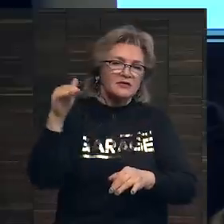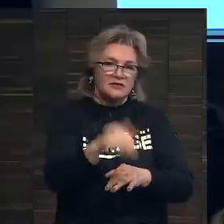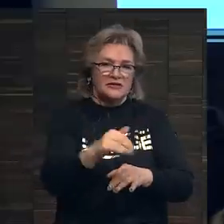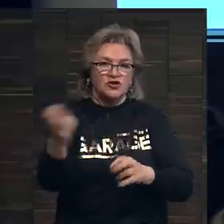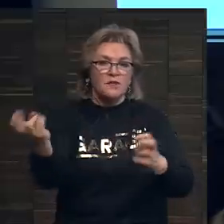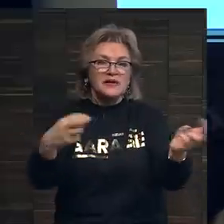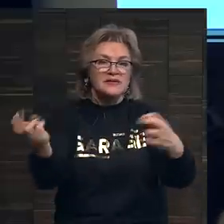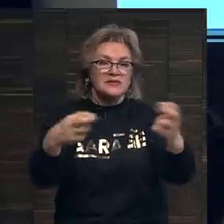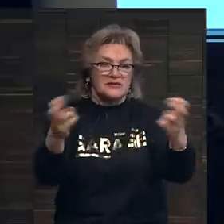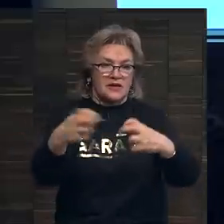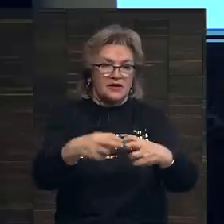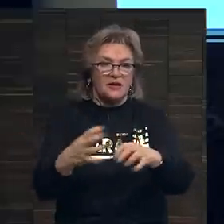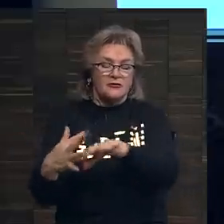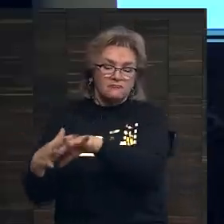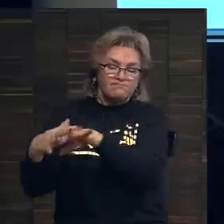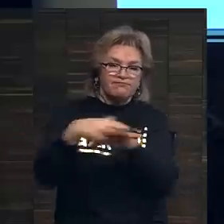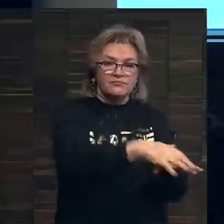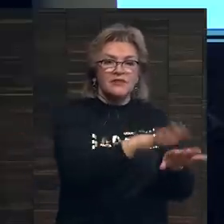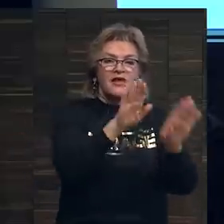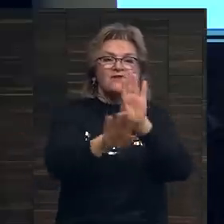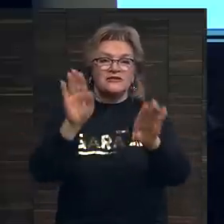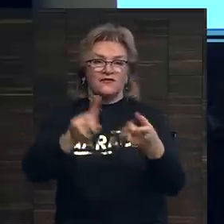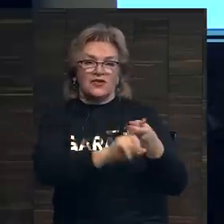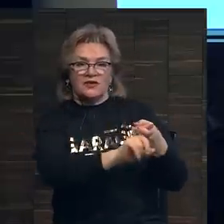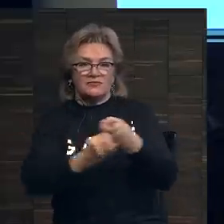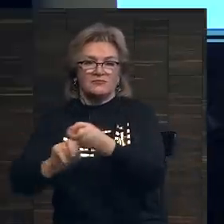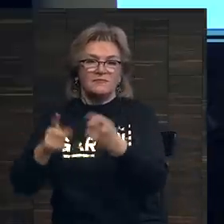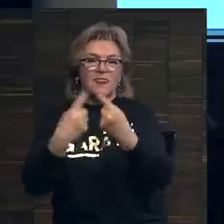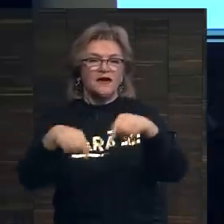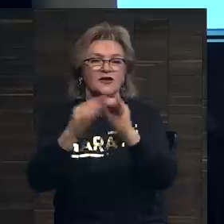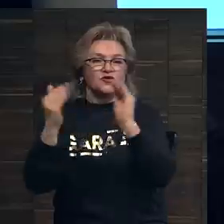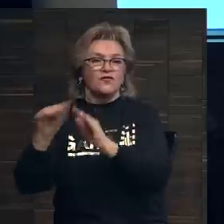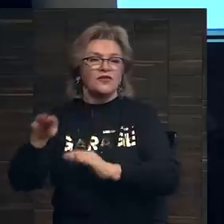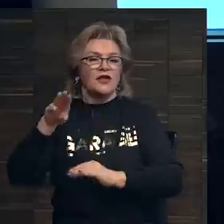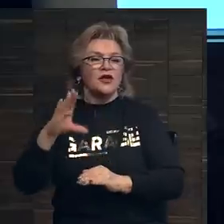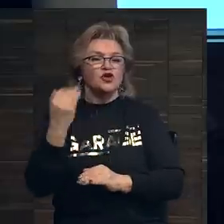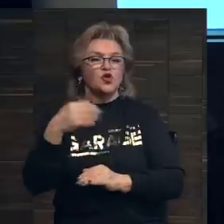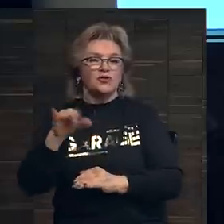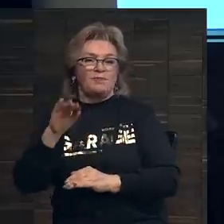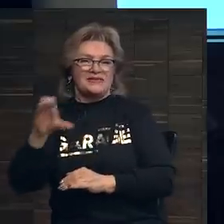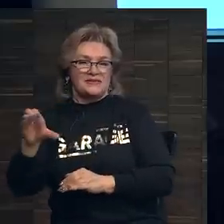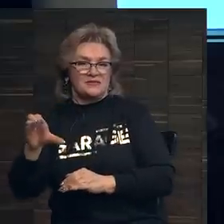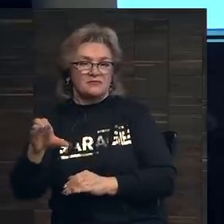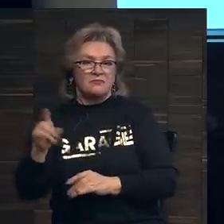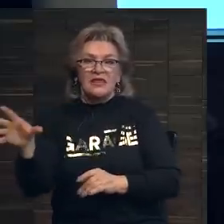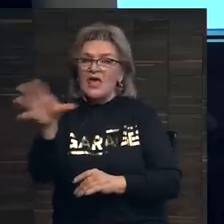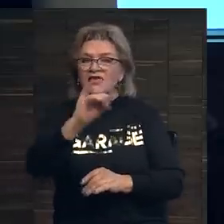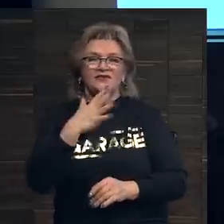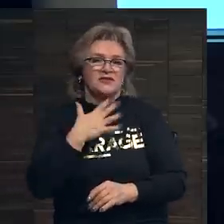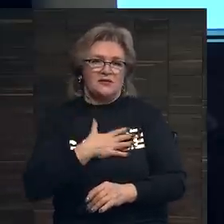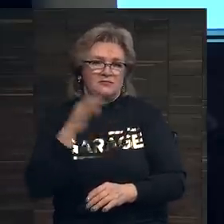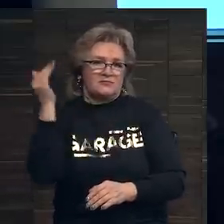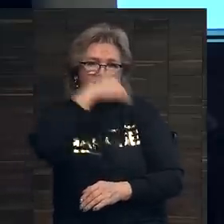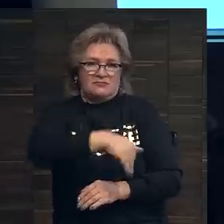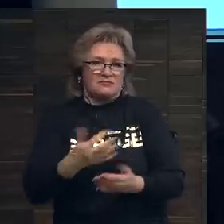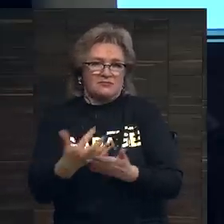посетителей посетило выставки, организованные аукционным доном Сотбис, ведь не все любители искусства